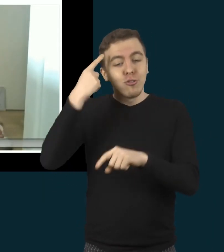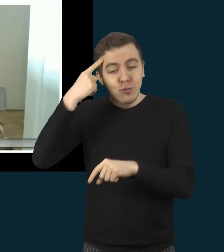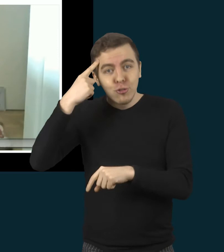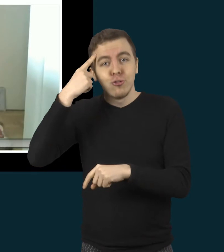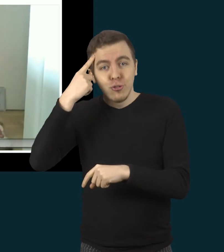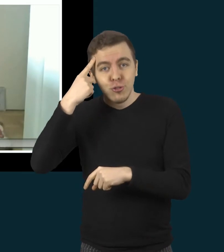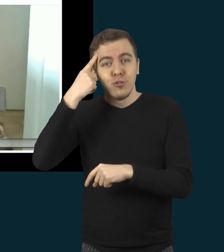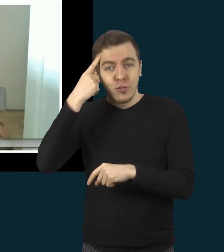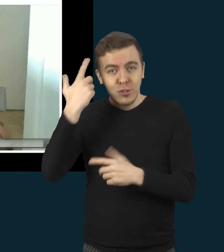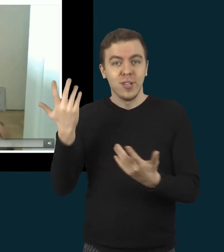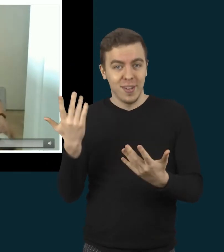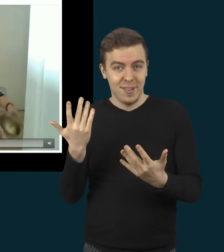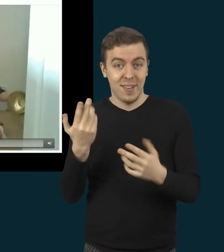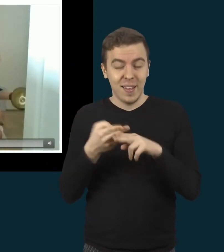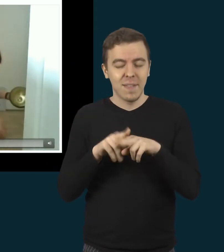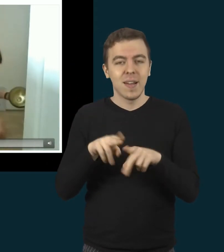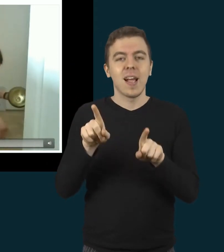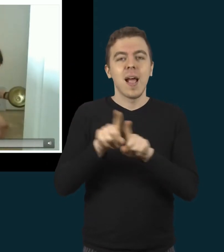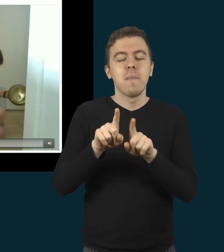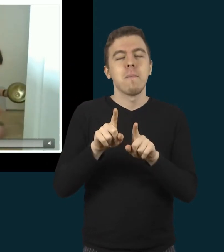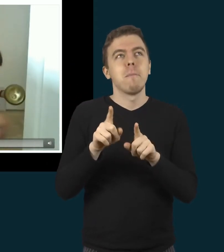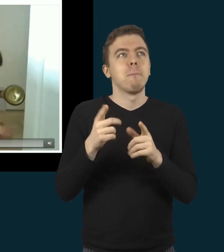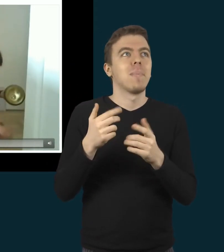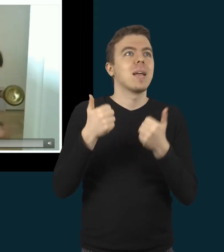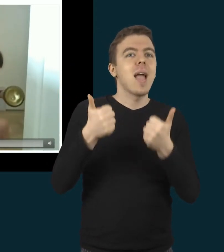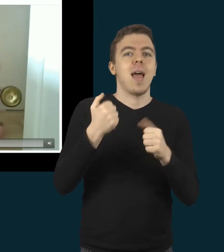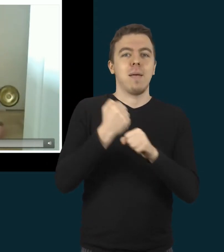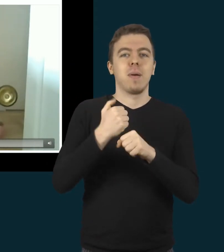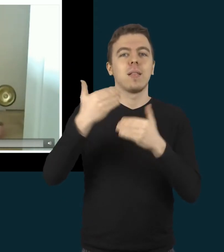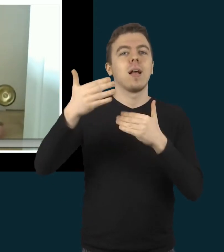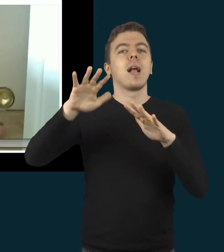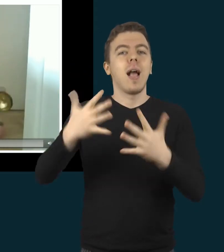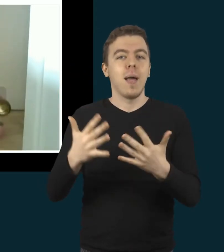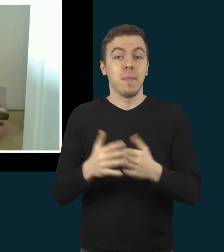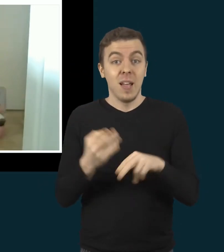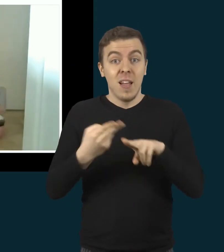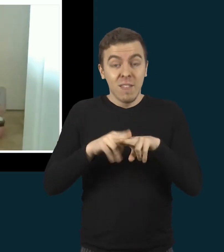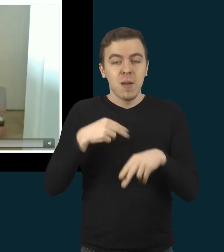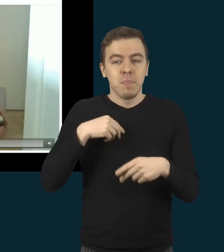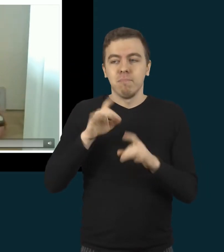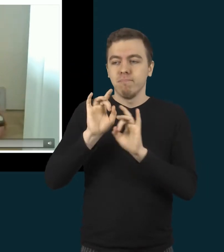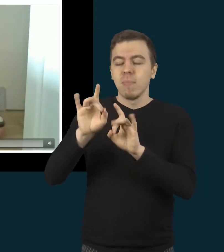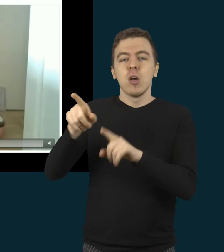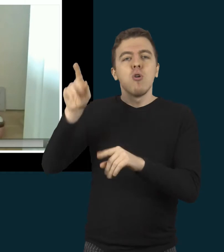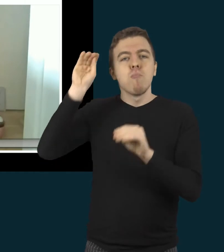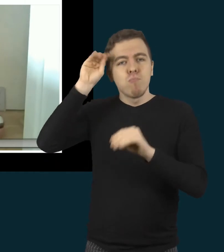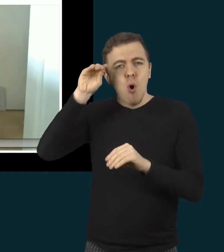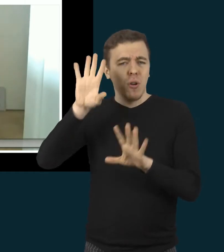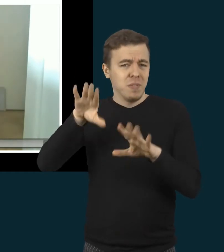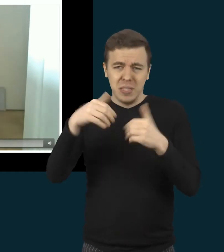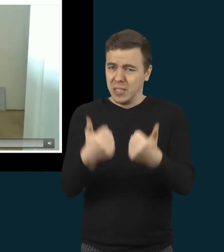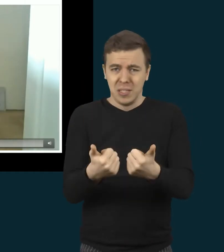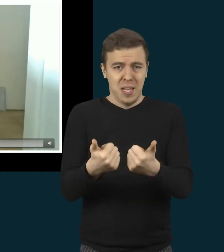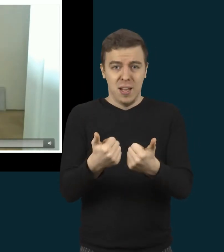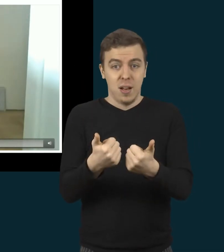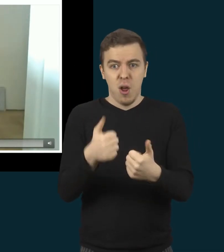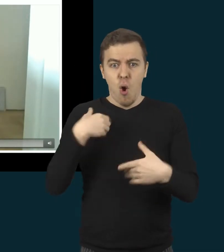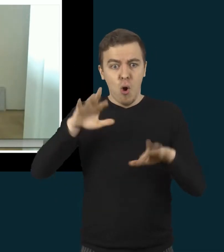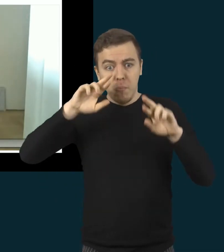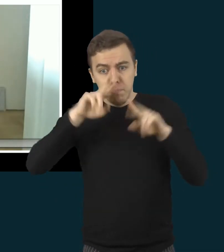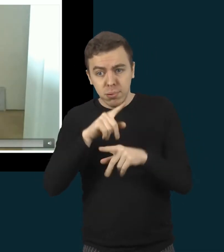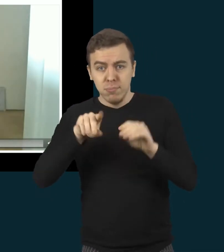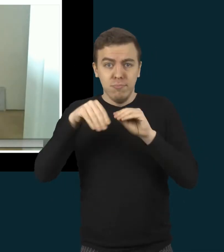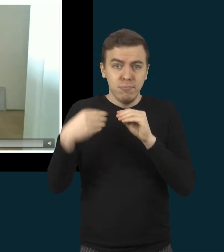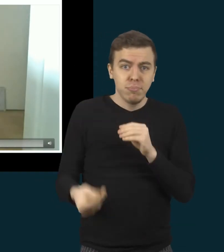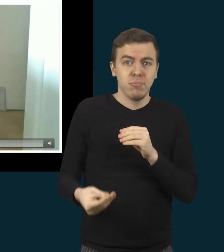daryti taip teisingai, bet klysti iš klaidų, kad mokojimuose yra. Ir nieko baisus, kad aš čia suklidau ir